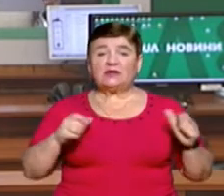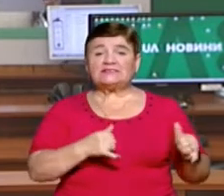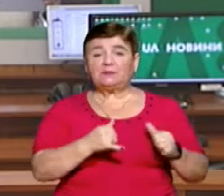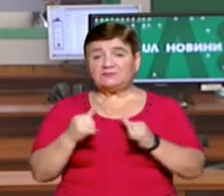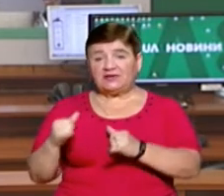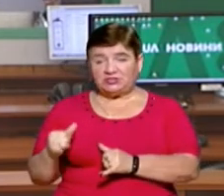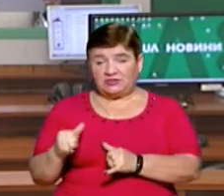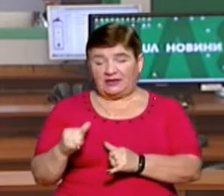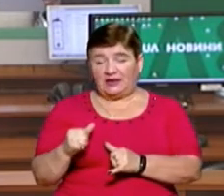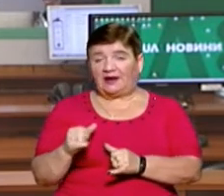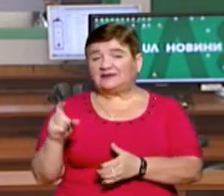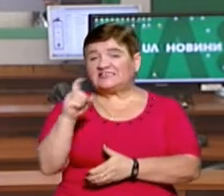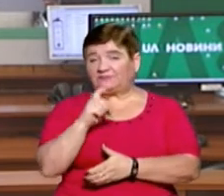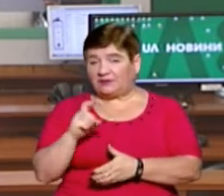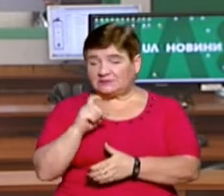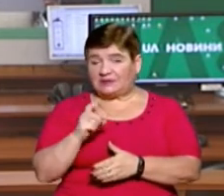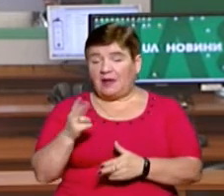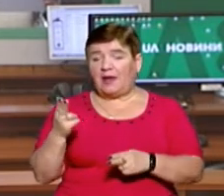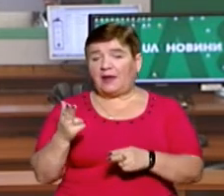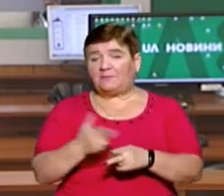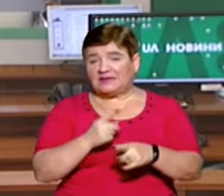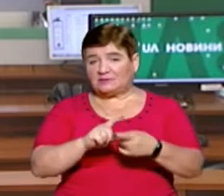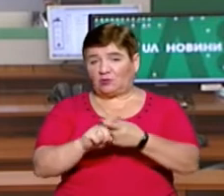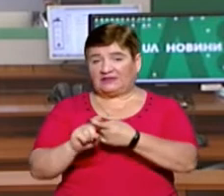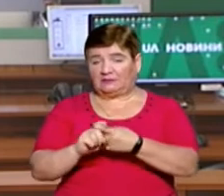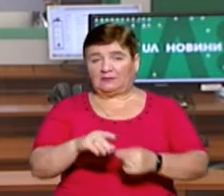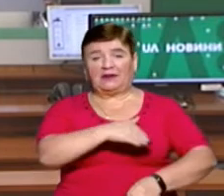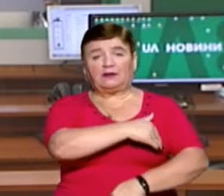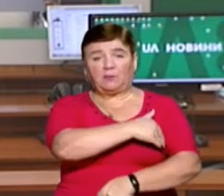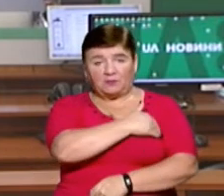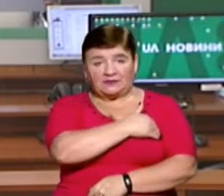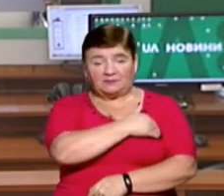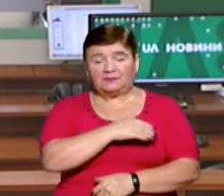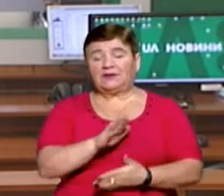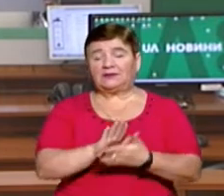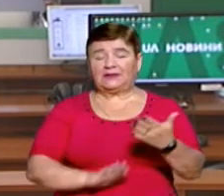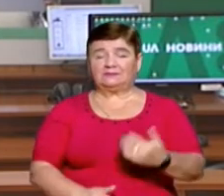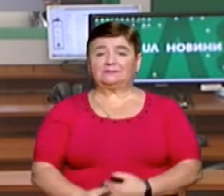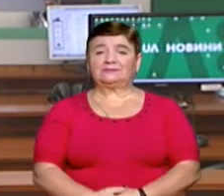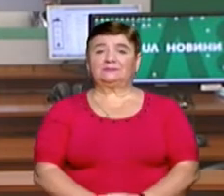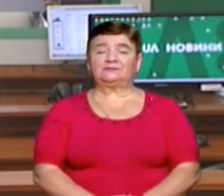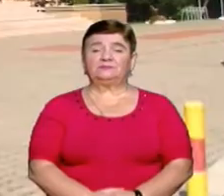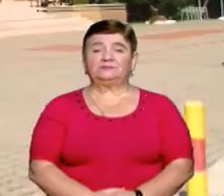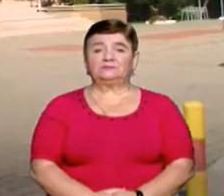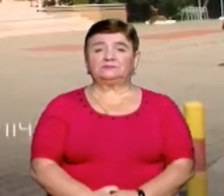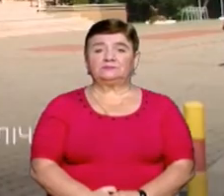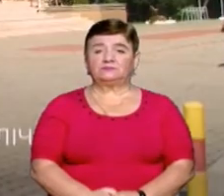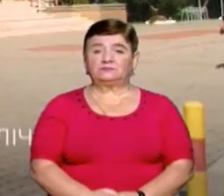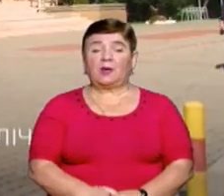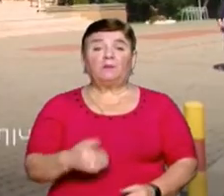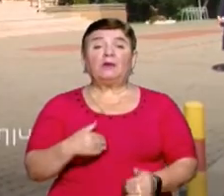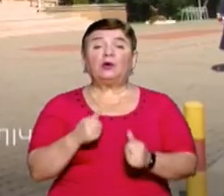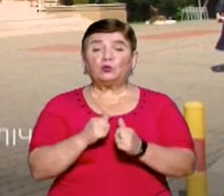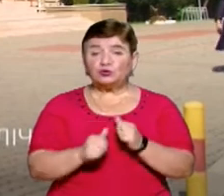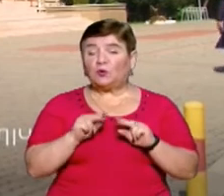також засобами дезінфекції та безконтактними термометрами. Детальніше в сюжеті Оксани Ушакової. Для